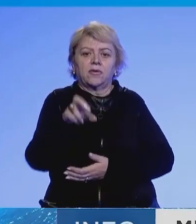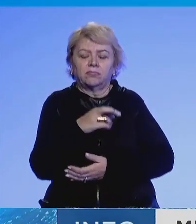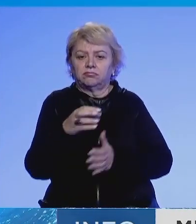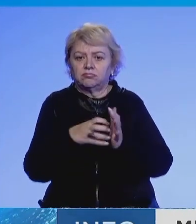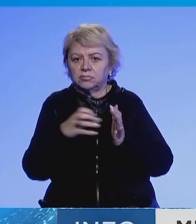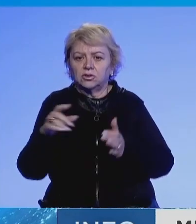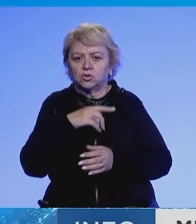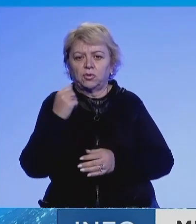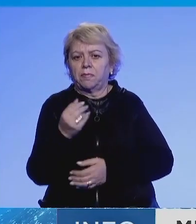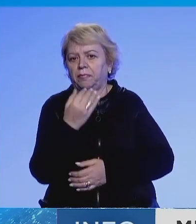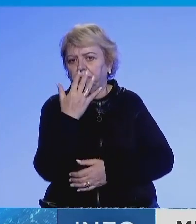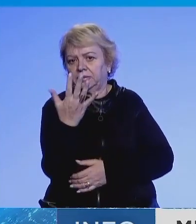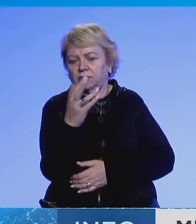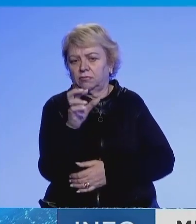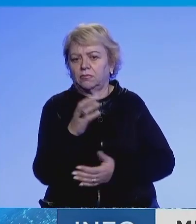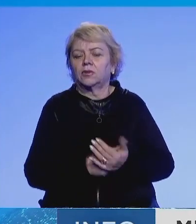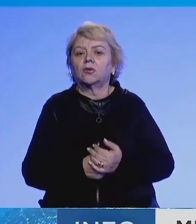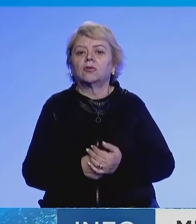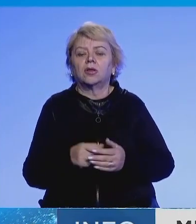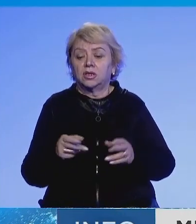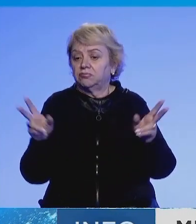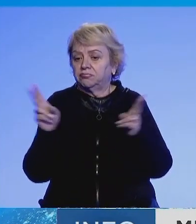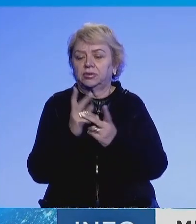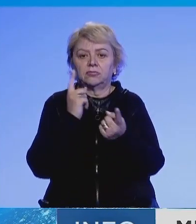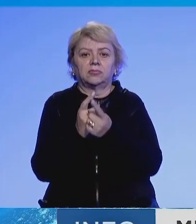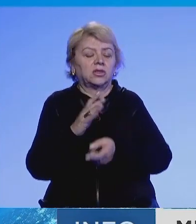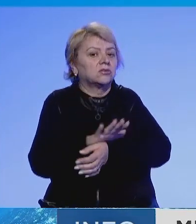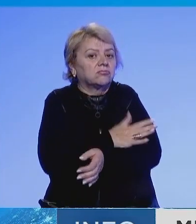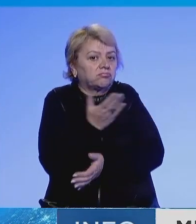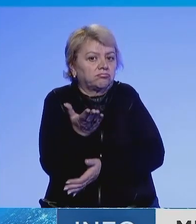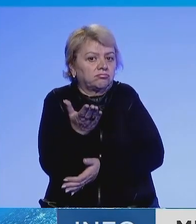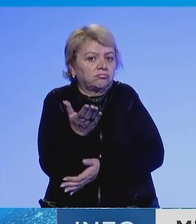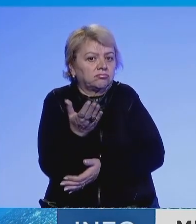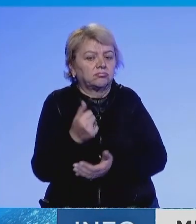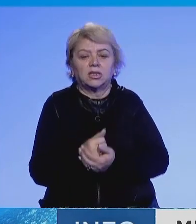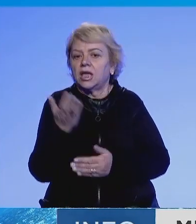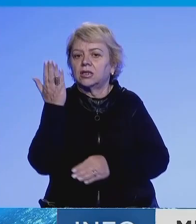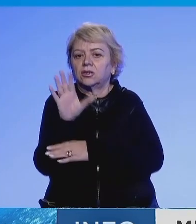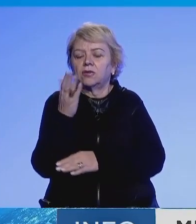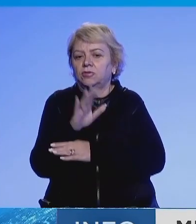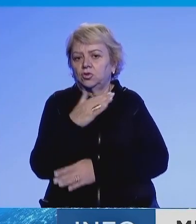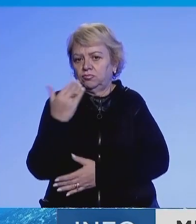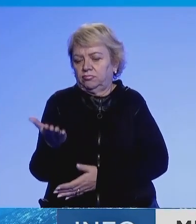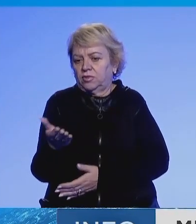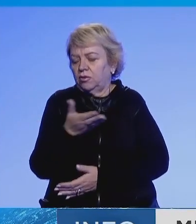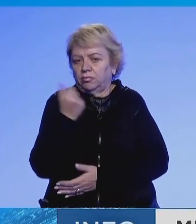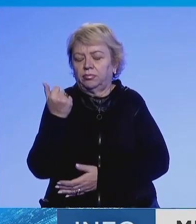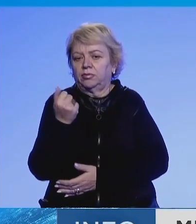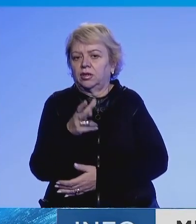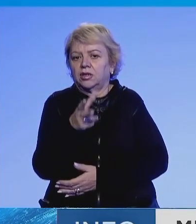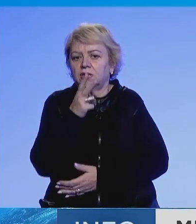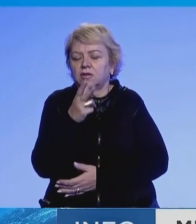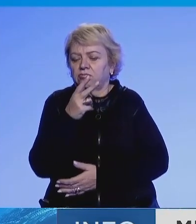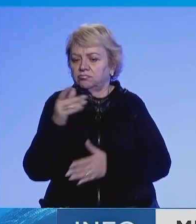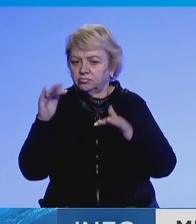asë gjatën më shumë se 5 minuta. Gjatë ti takimit të shkurtër, u shpresht qëtësimi lidhur me mungesën e deputetve të shumicës, ku kërkua që t